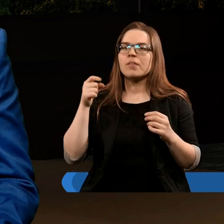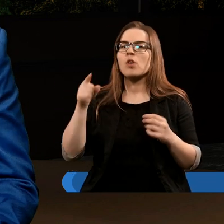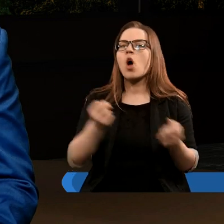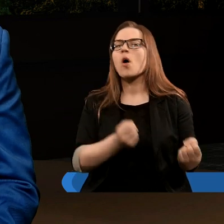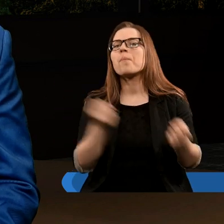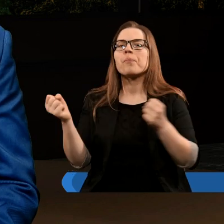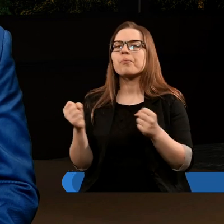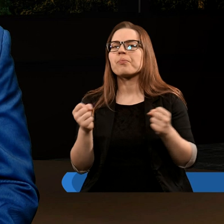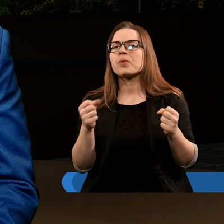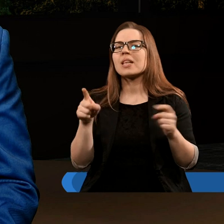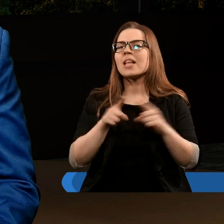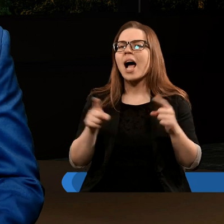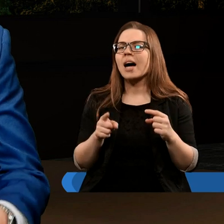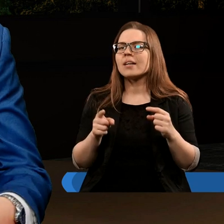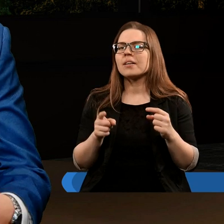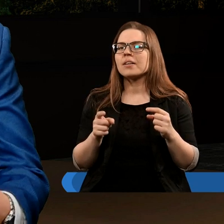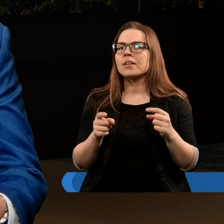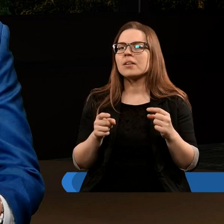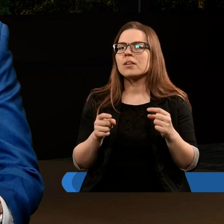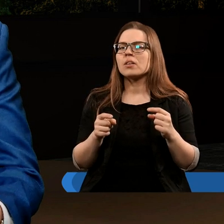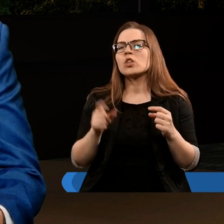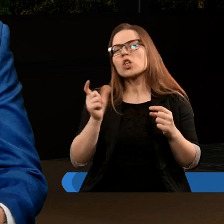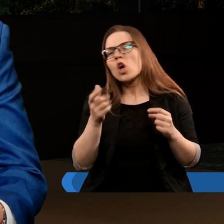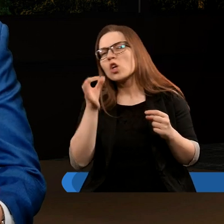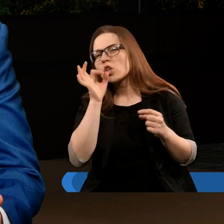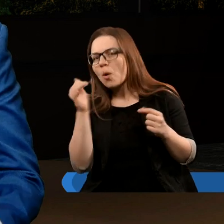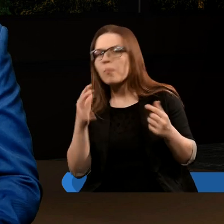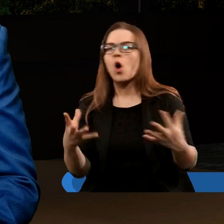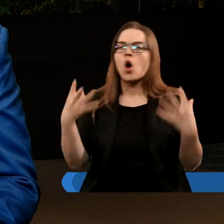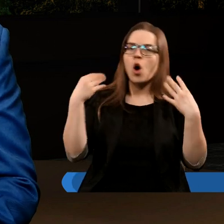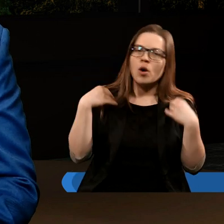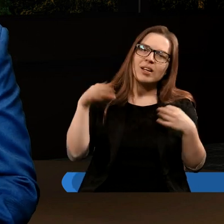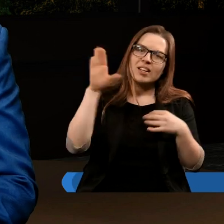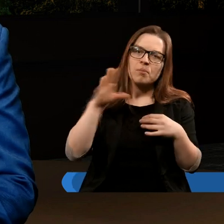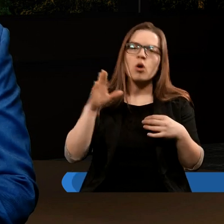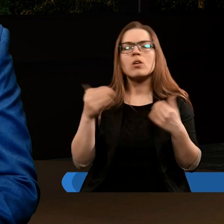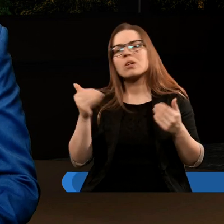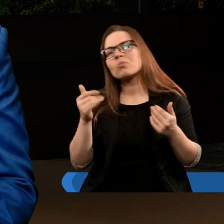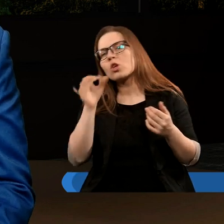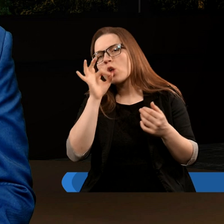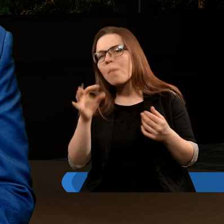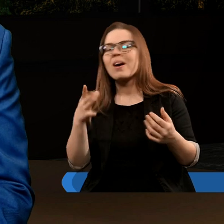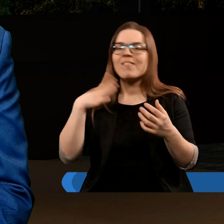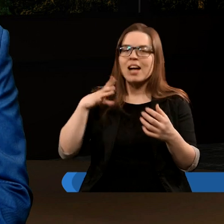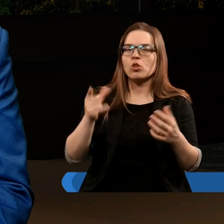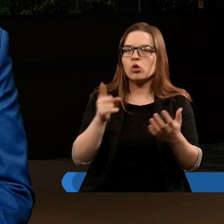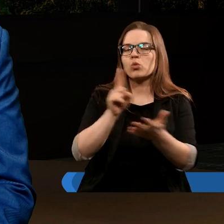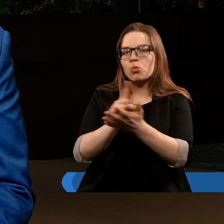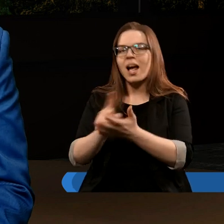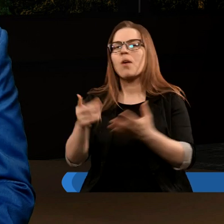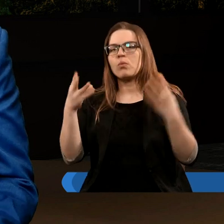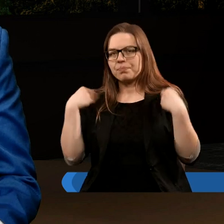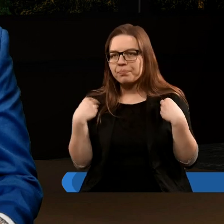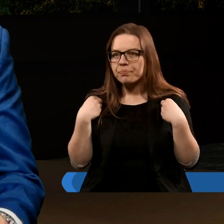uwieńczona na znak tego, że coś dobrego być może osiągnęła z Panem Bogiem, być może dobrych wartości się trzymała,